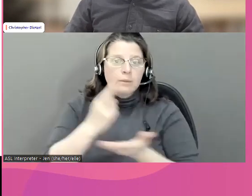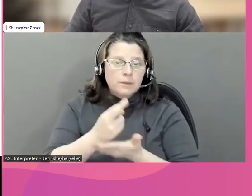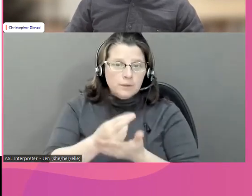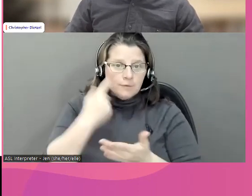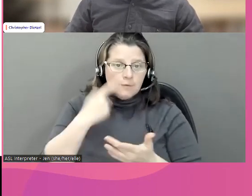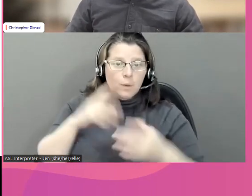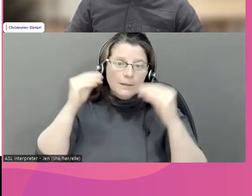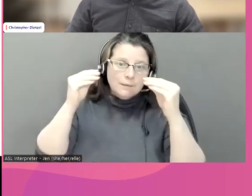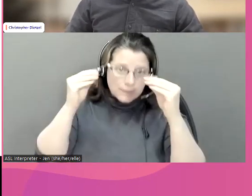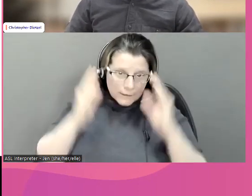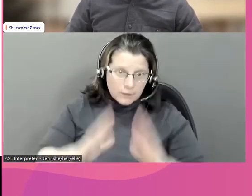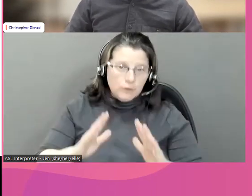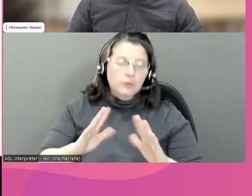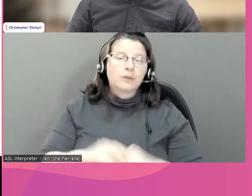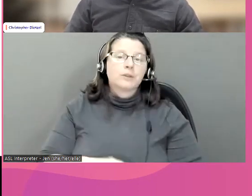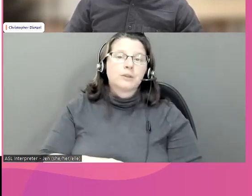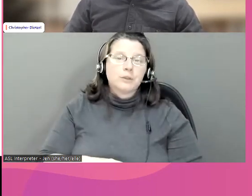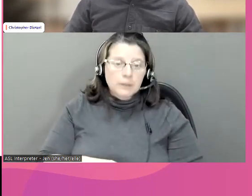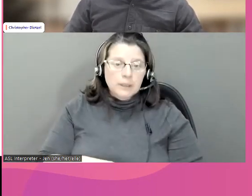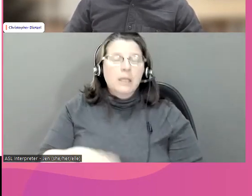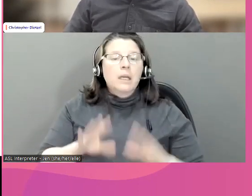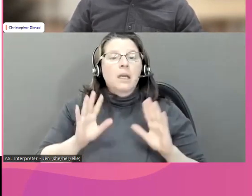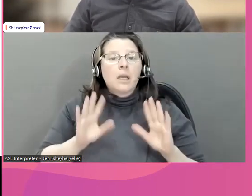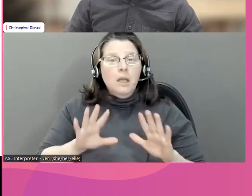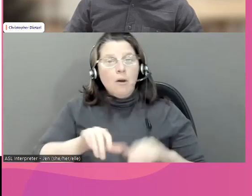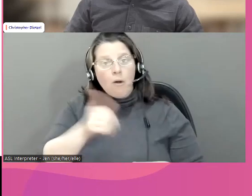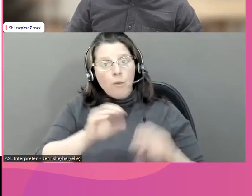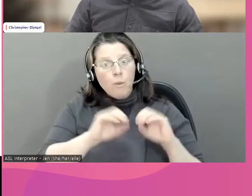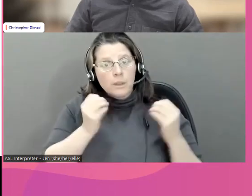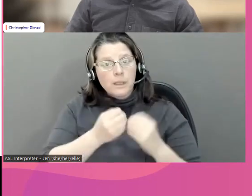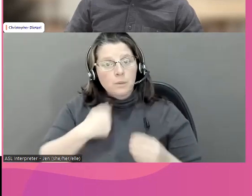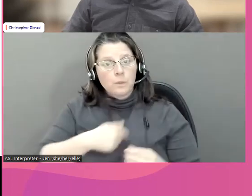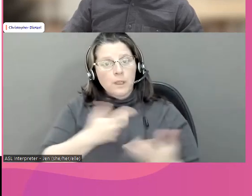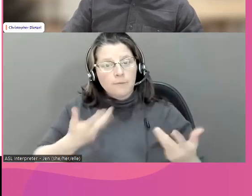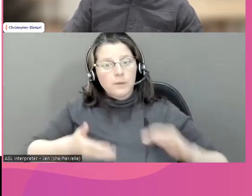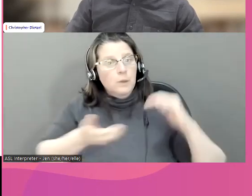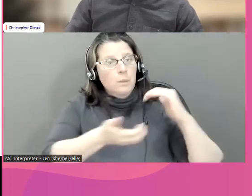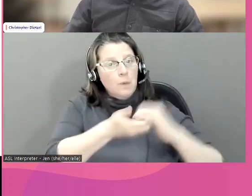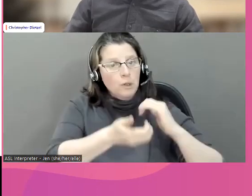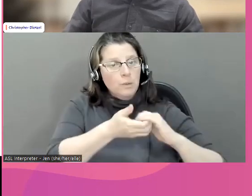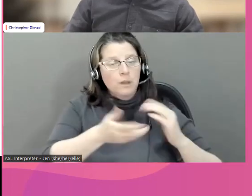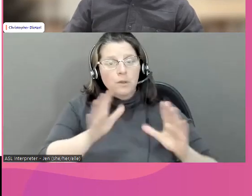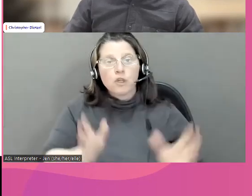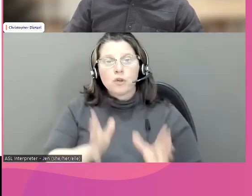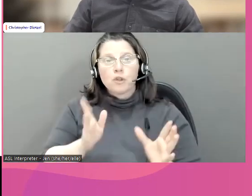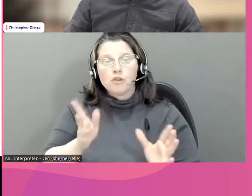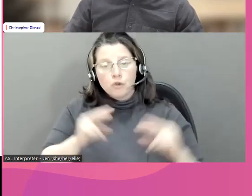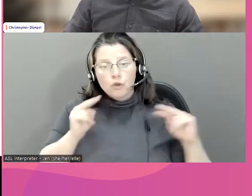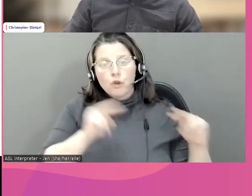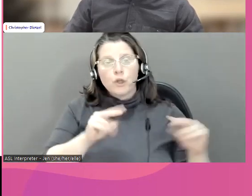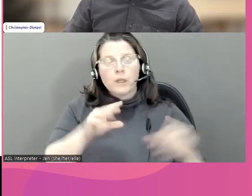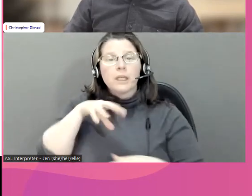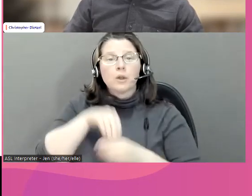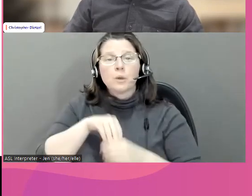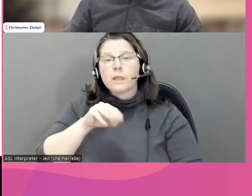élevée du numérique. Il y d'autres soutiens, d'autres appuis, d'autres organisations, partenaires. Et donc, nous avons